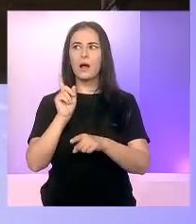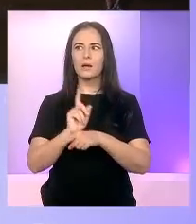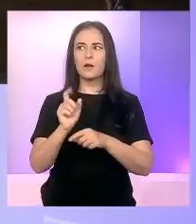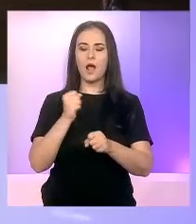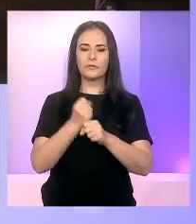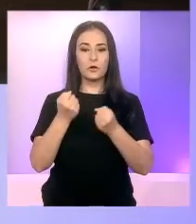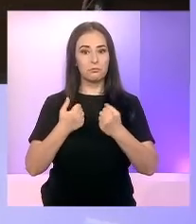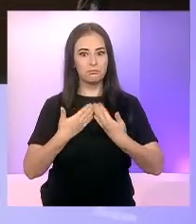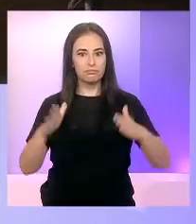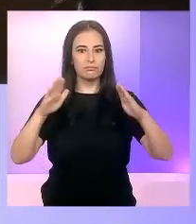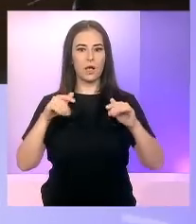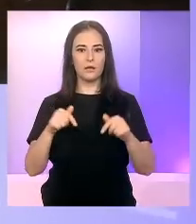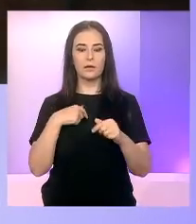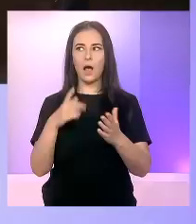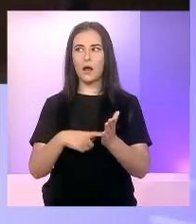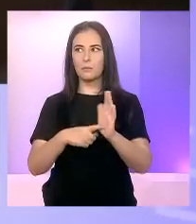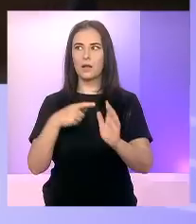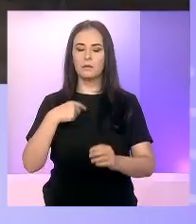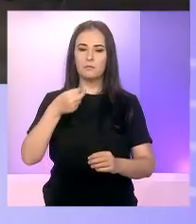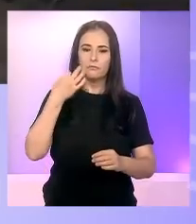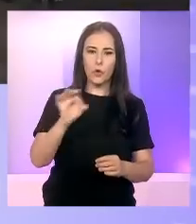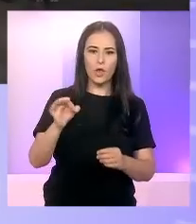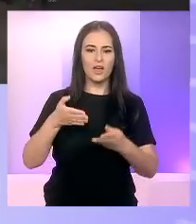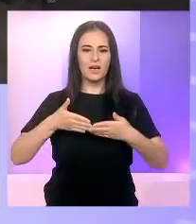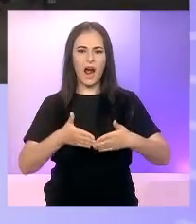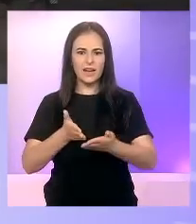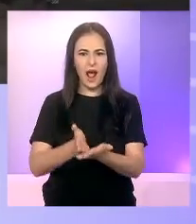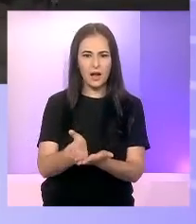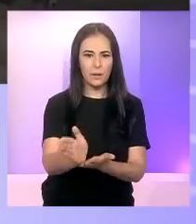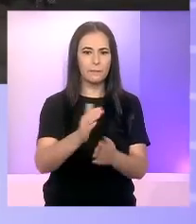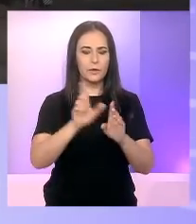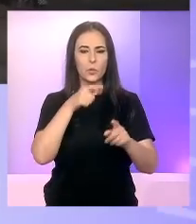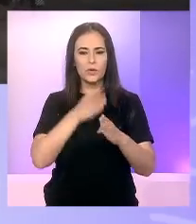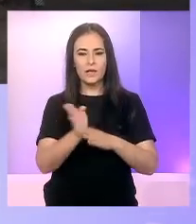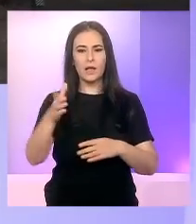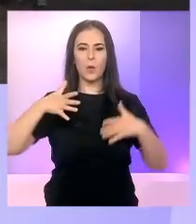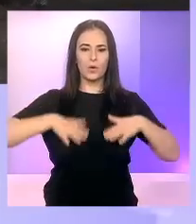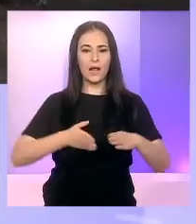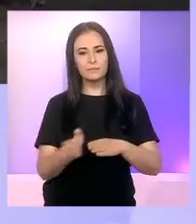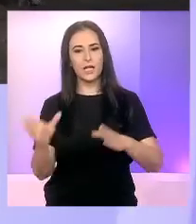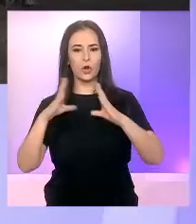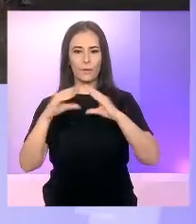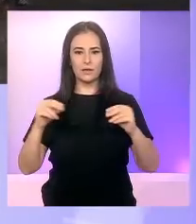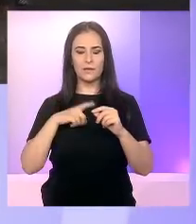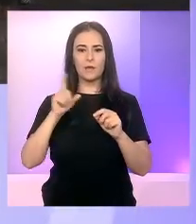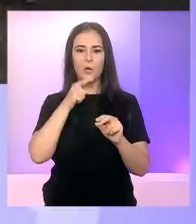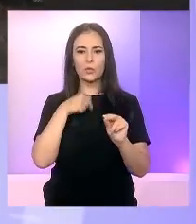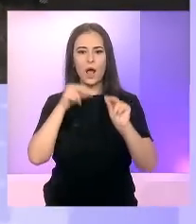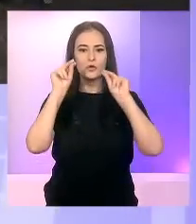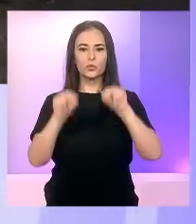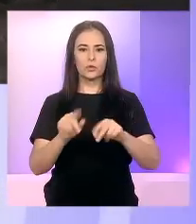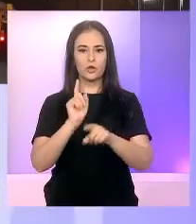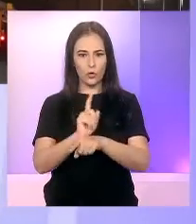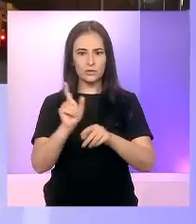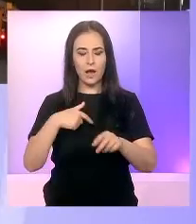fi creat acest culoar care ar permite camioanelor să treacă din Ucraina în România, iar mai apoi să ajungă